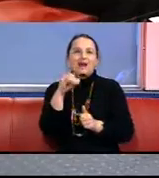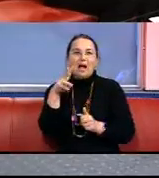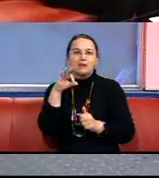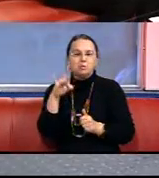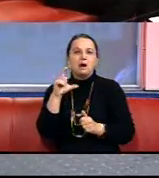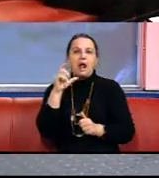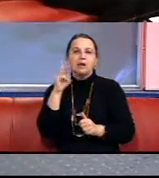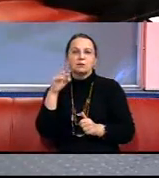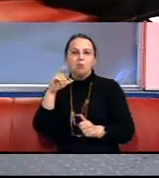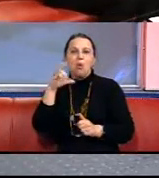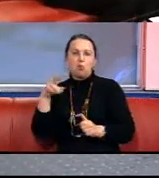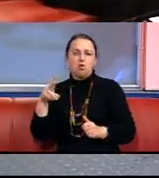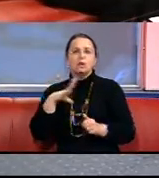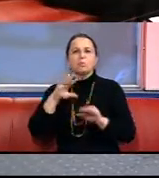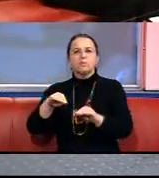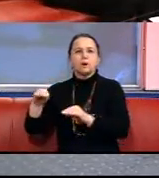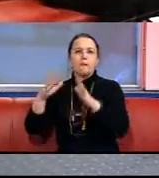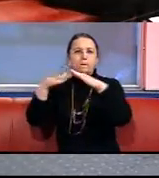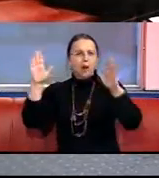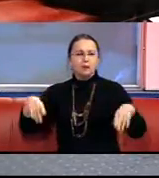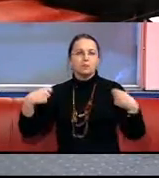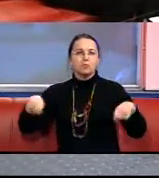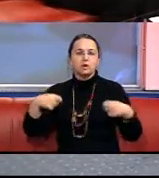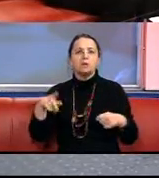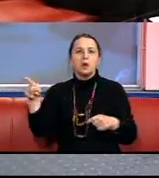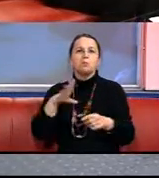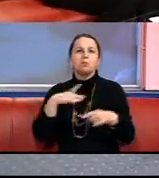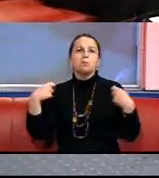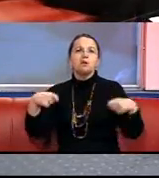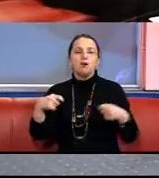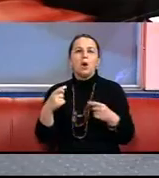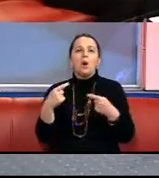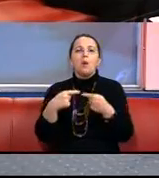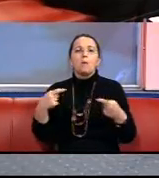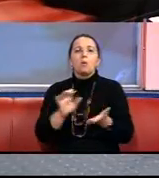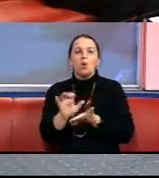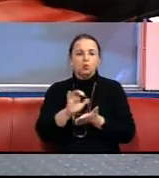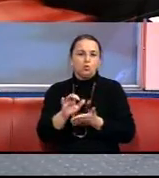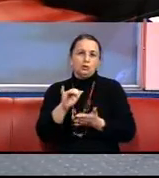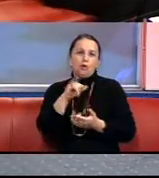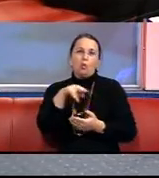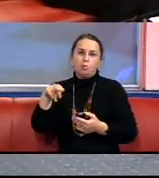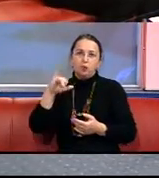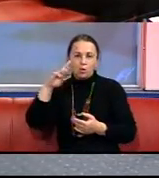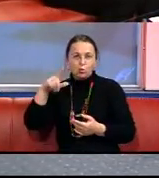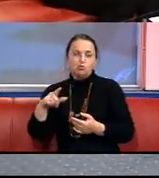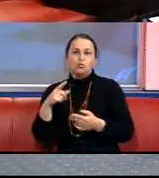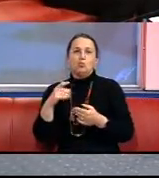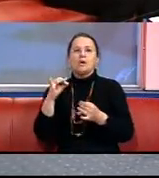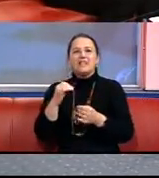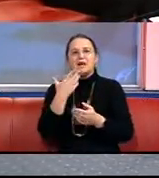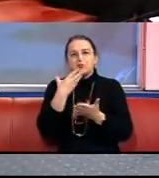в цих палатках роботи, продукція Українського товариства глухих, це було вперше І це дійсно ми